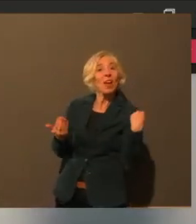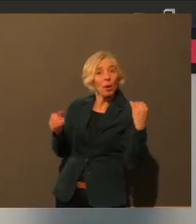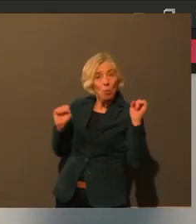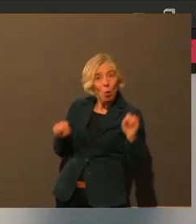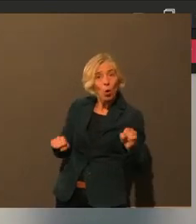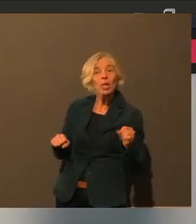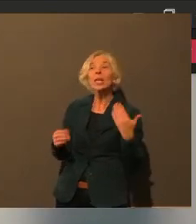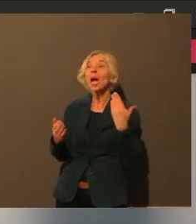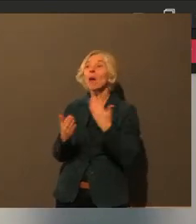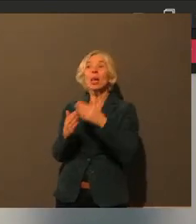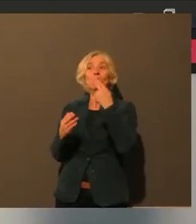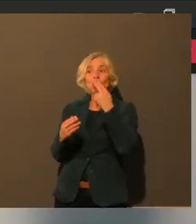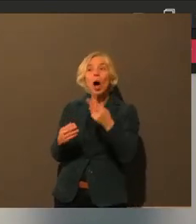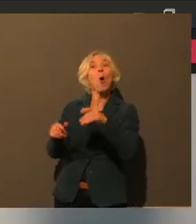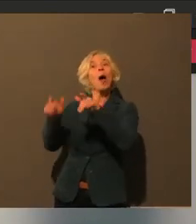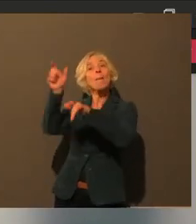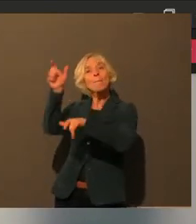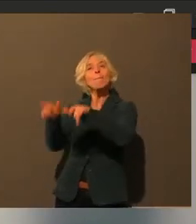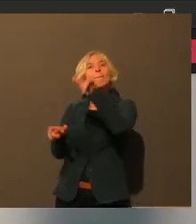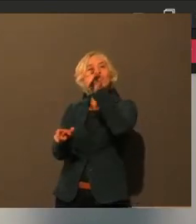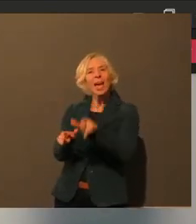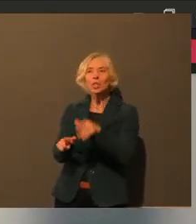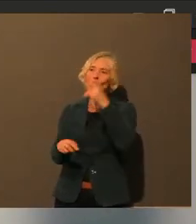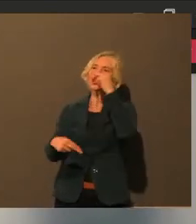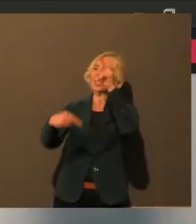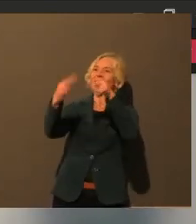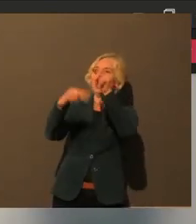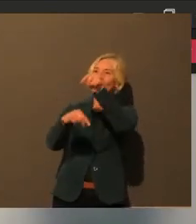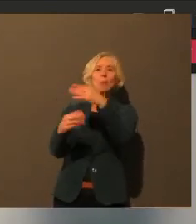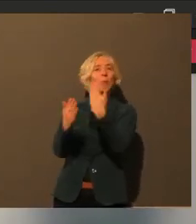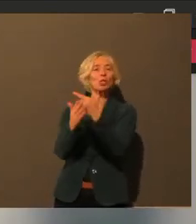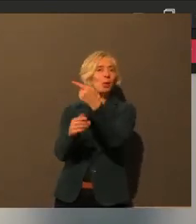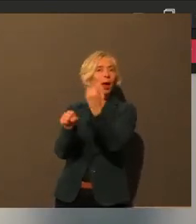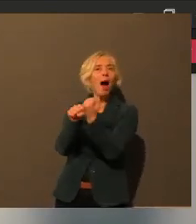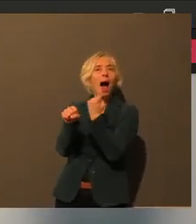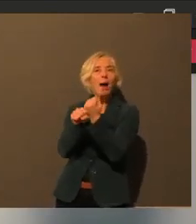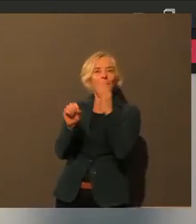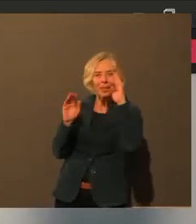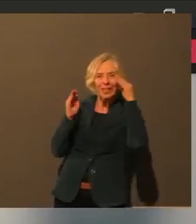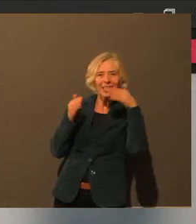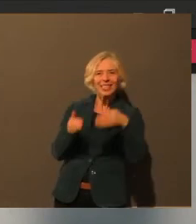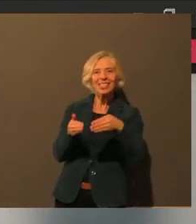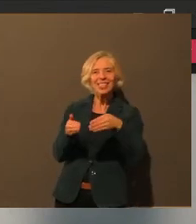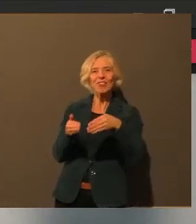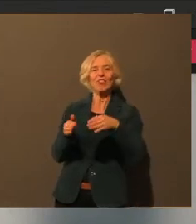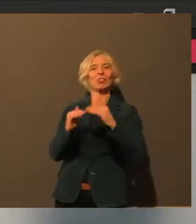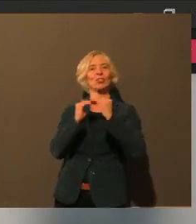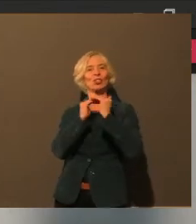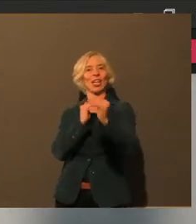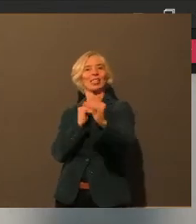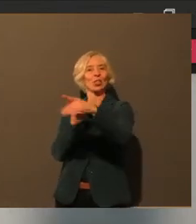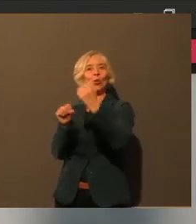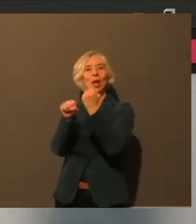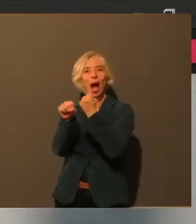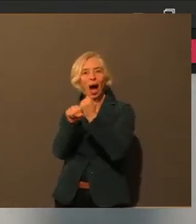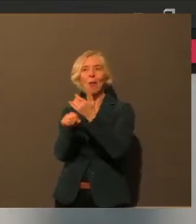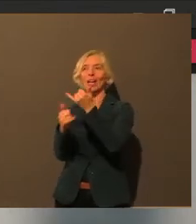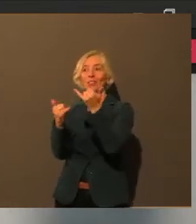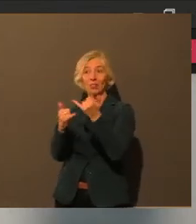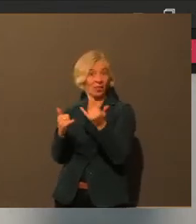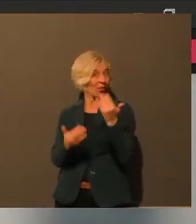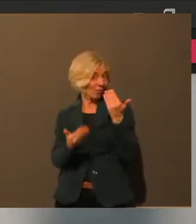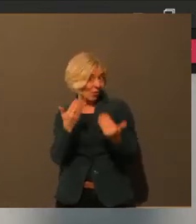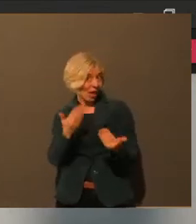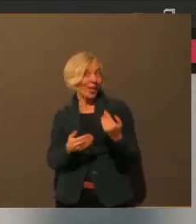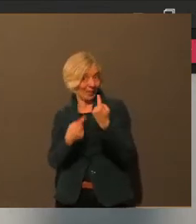Intensivstation arbeiten, damit man einfach auch mal einen Einblick bekommt darin, was auf einer Intensivstation passiert. Und ich hoffe, Sie haben alle das Video gesehen,